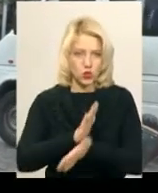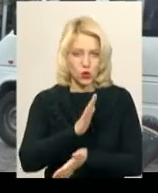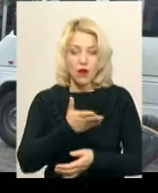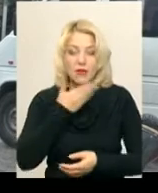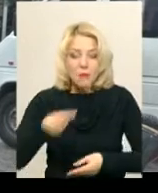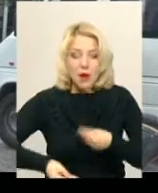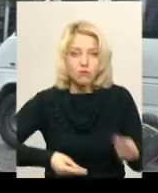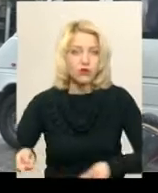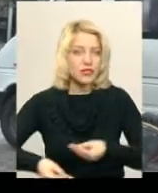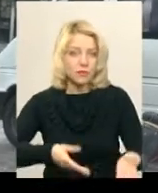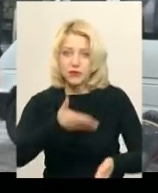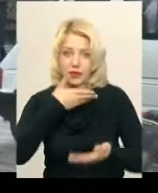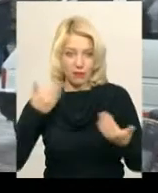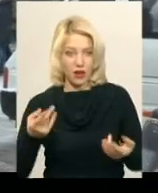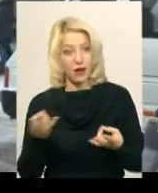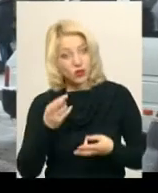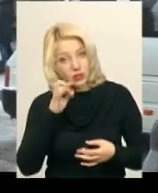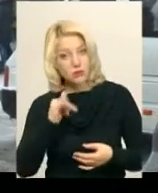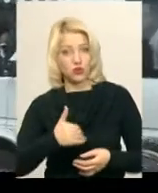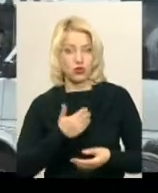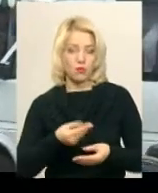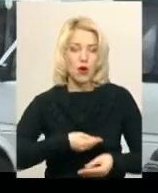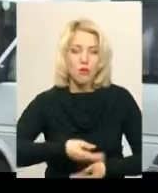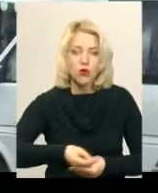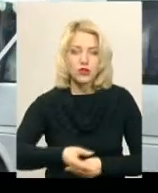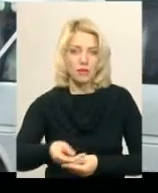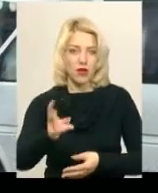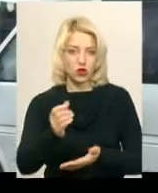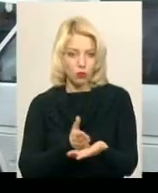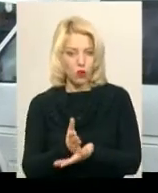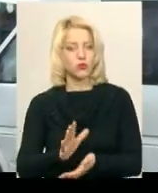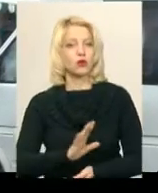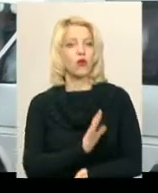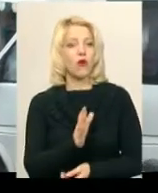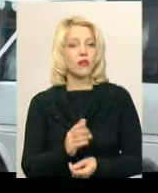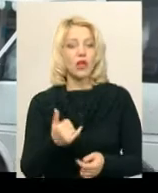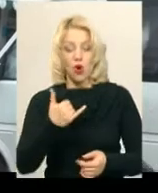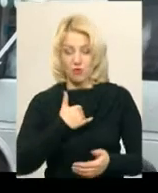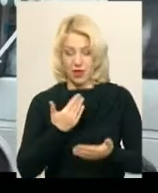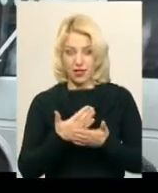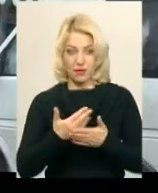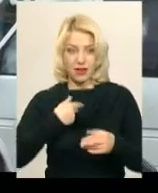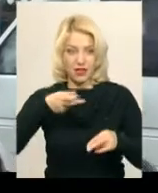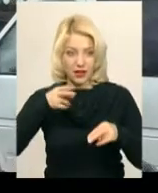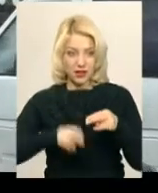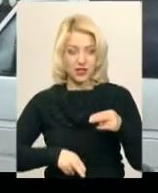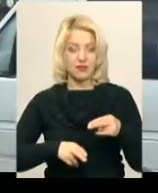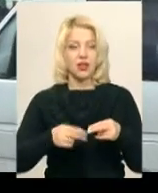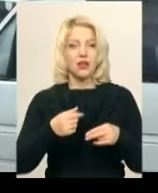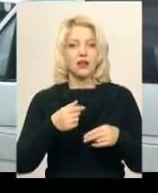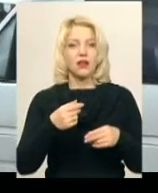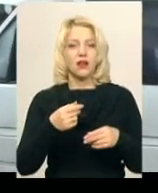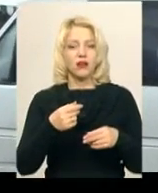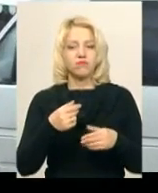Хотілося б, щоб вона посипалася, обслуговувалася належним чином. У мене на кінцеву, наприклад, відведено 40 хвилин,